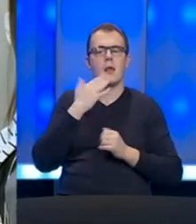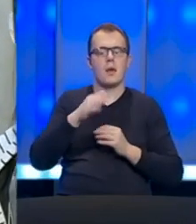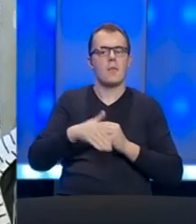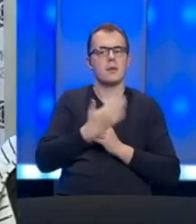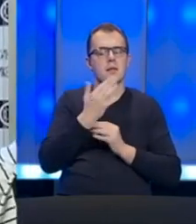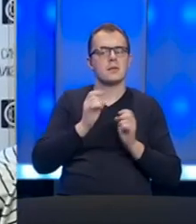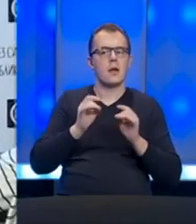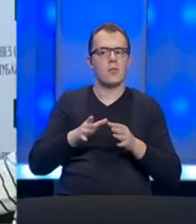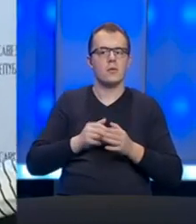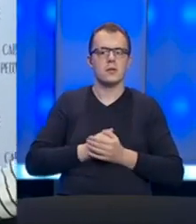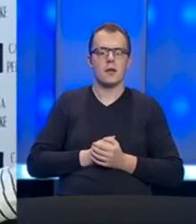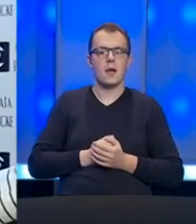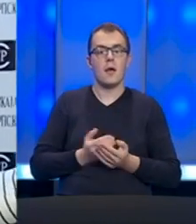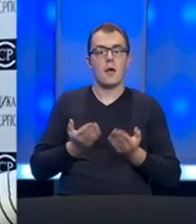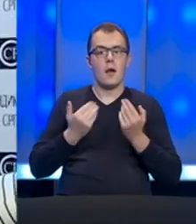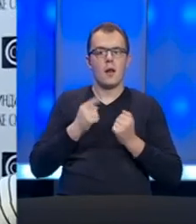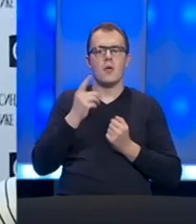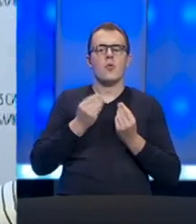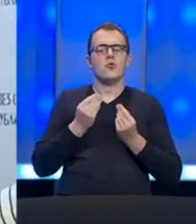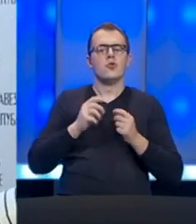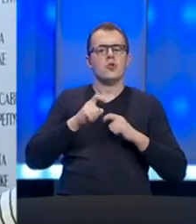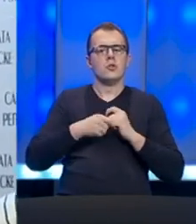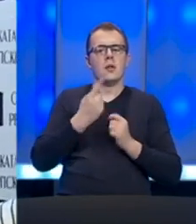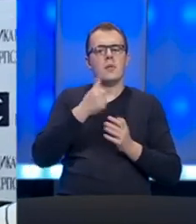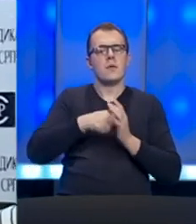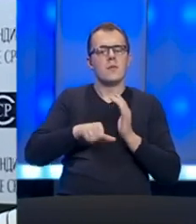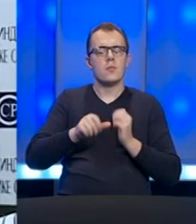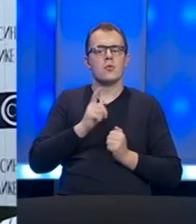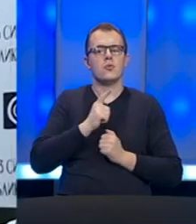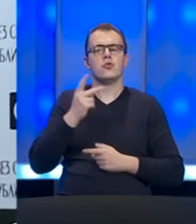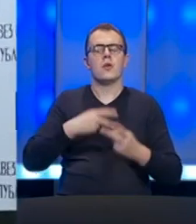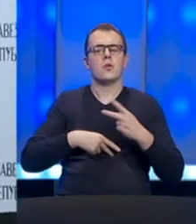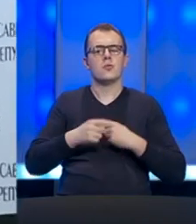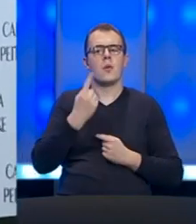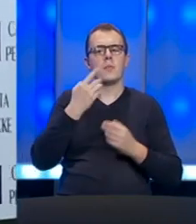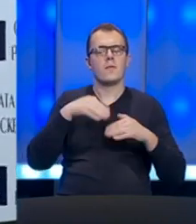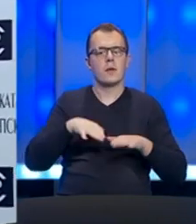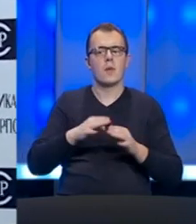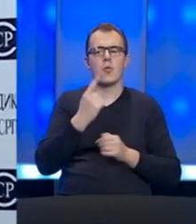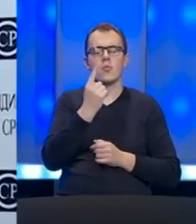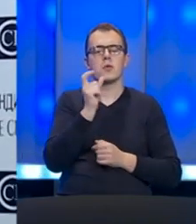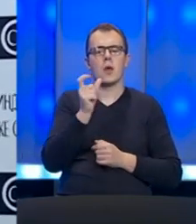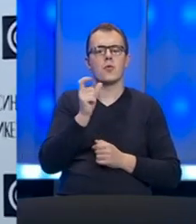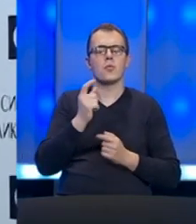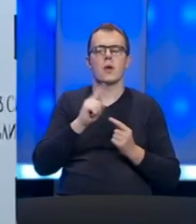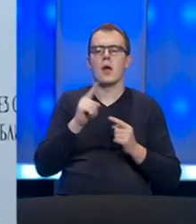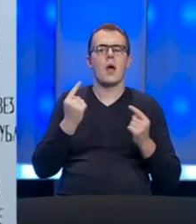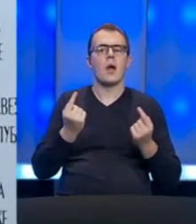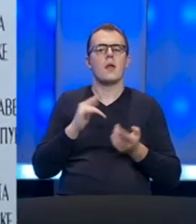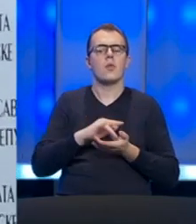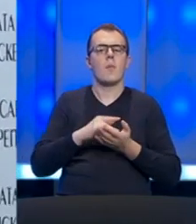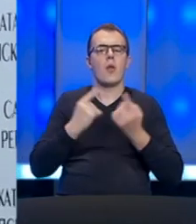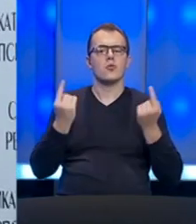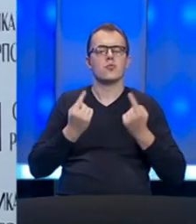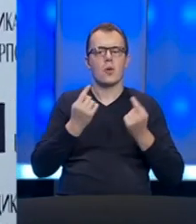na ulice. Ali ono što je činjenica da prvi put dočekujemo 1. maj u jednoj nenormalnoj situaciji, u